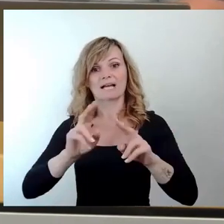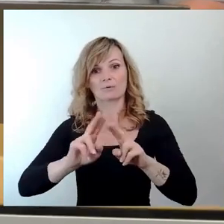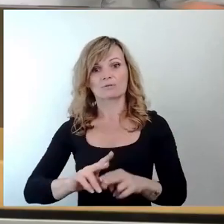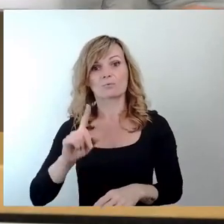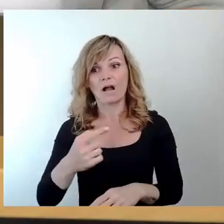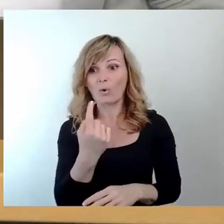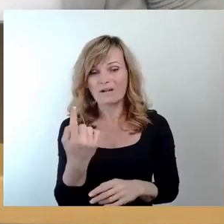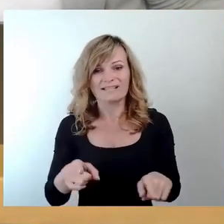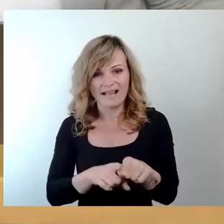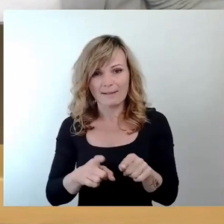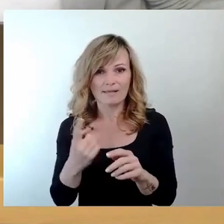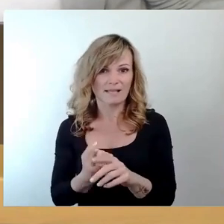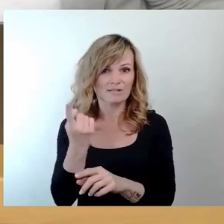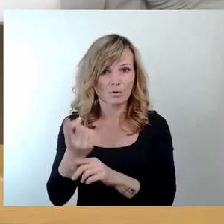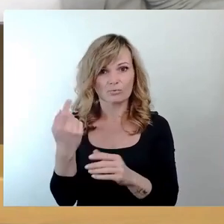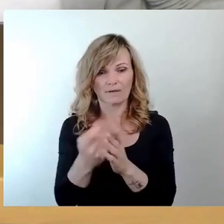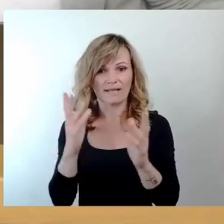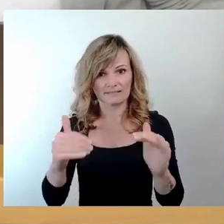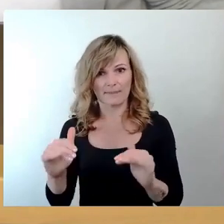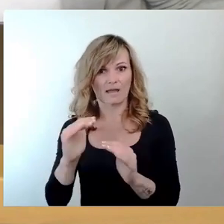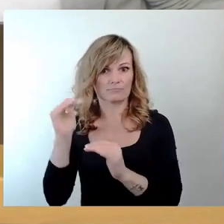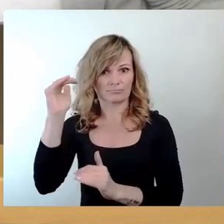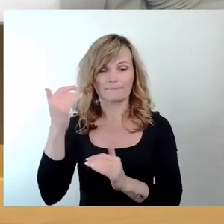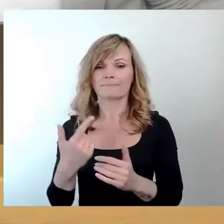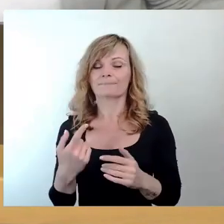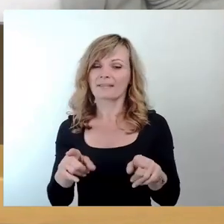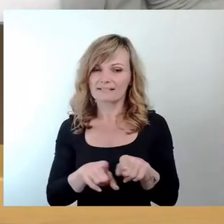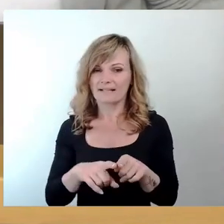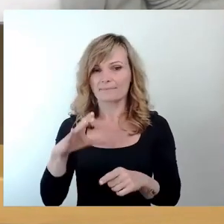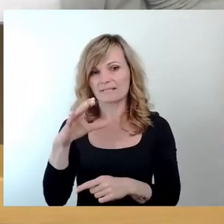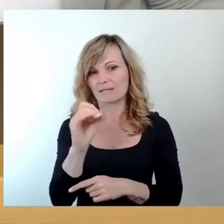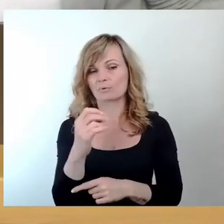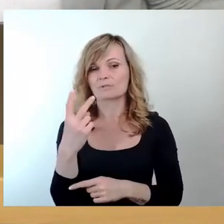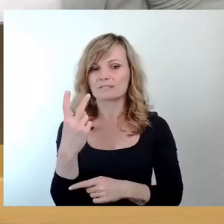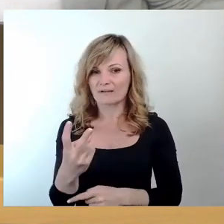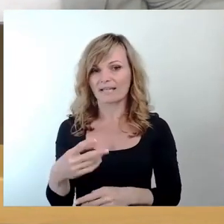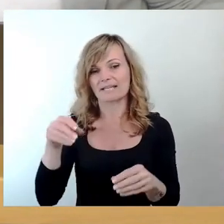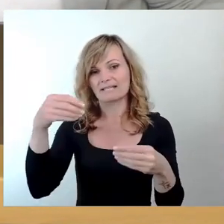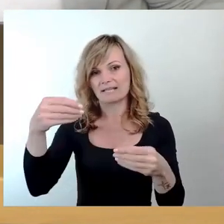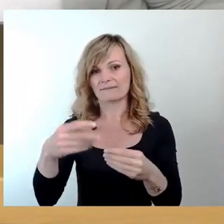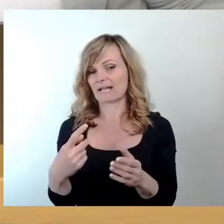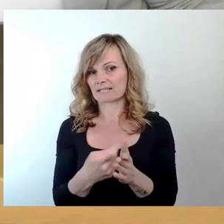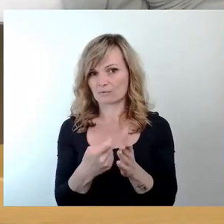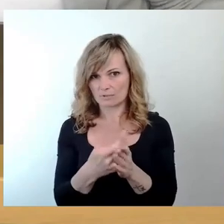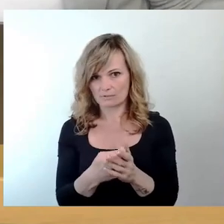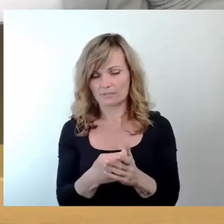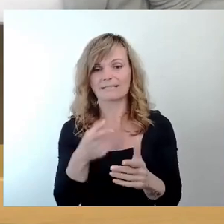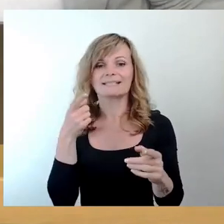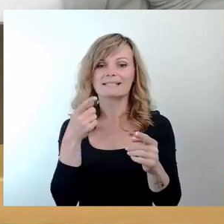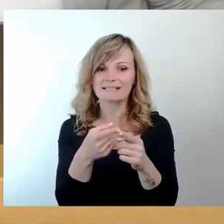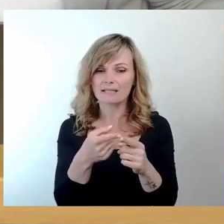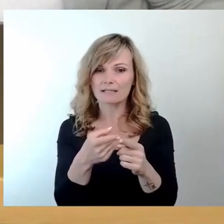Das Gleiche gilt für CO2-Zertifikatskosten. Ziel ist an sich, dass die geplante